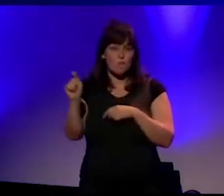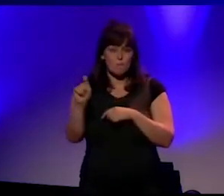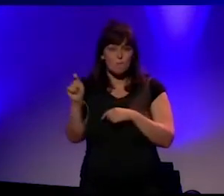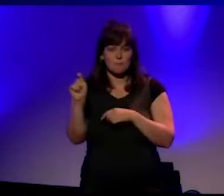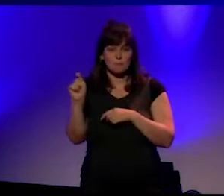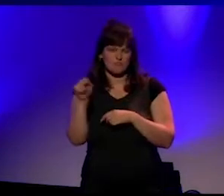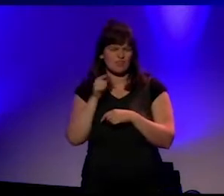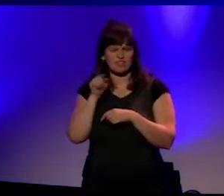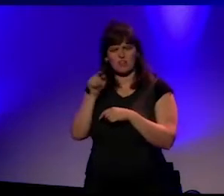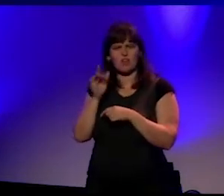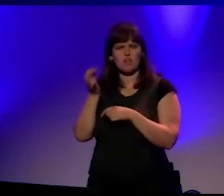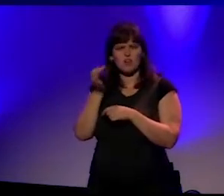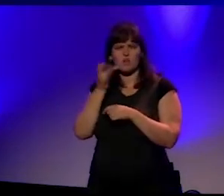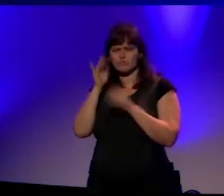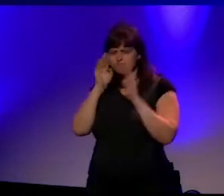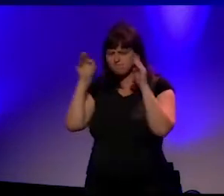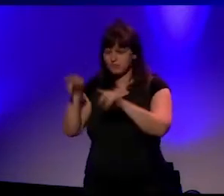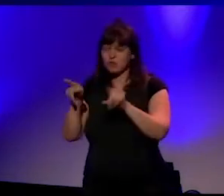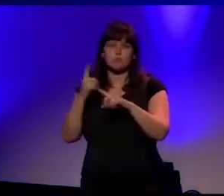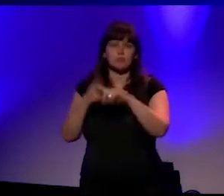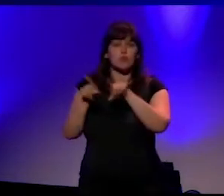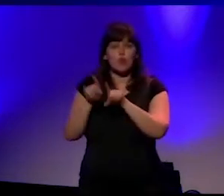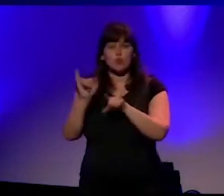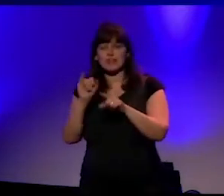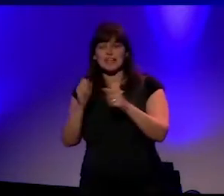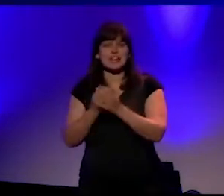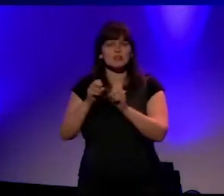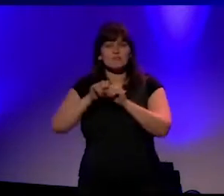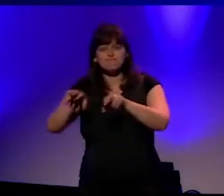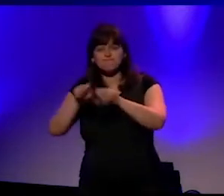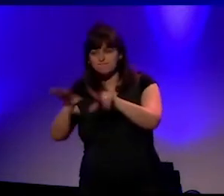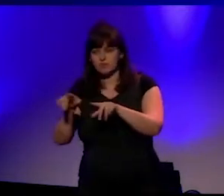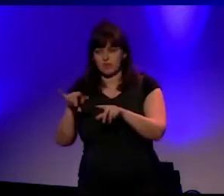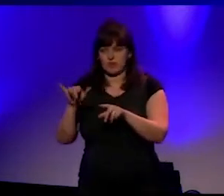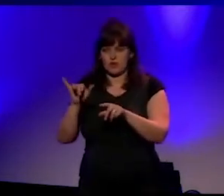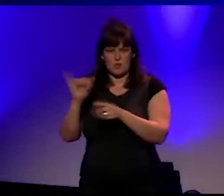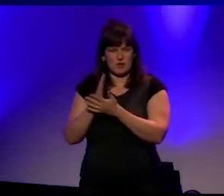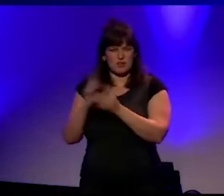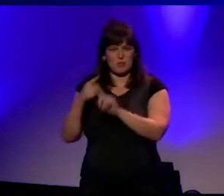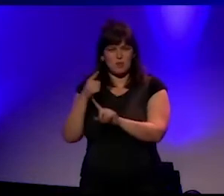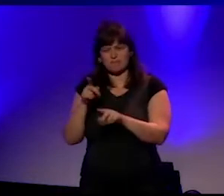vooral wil maken en het nieuws daar rond, is eigenlijk een clash van overtuigingen.